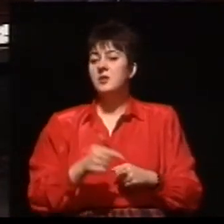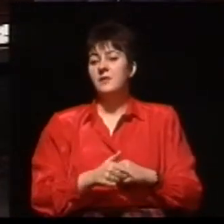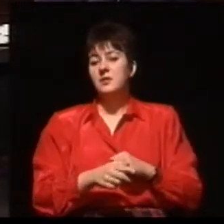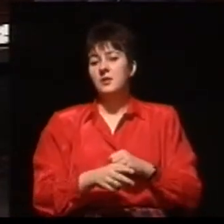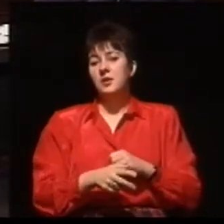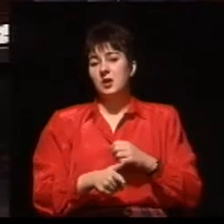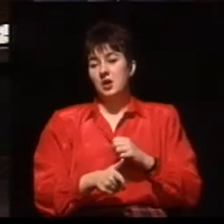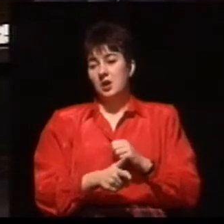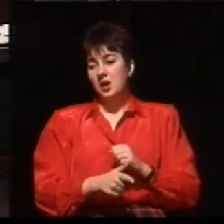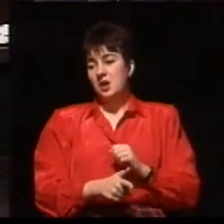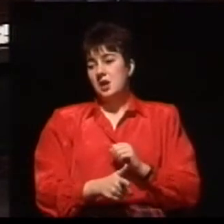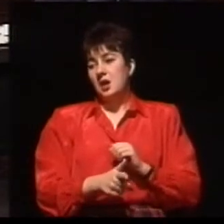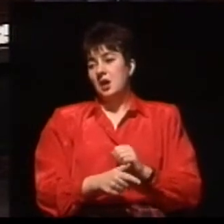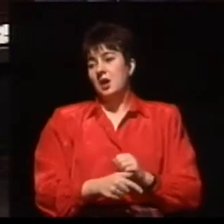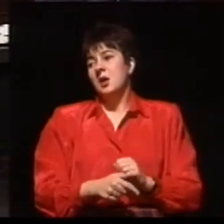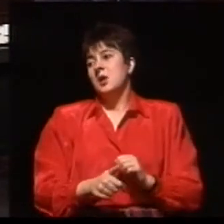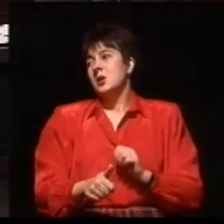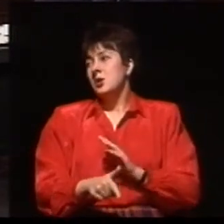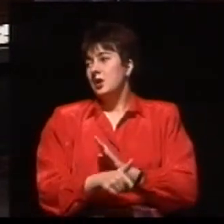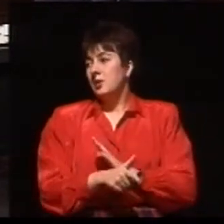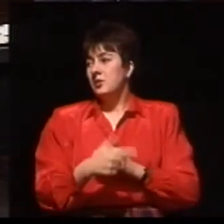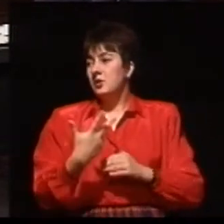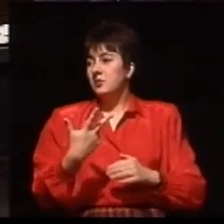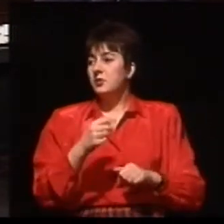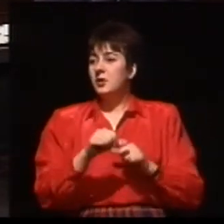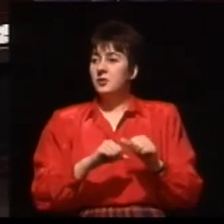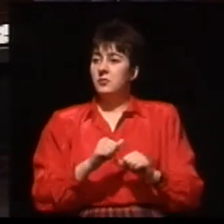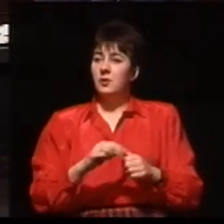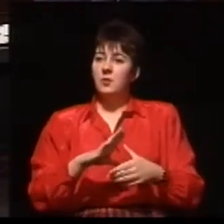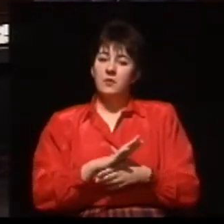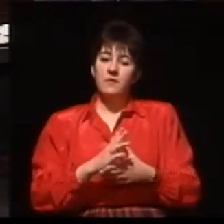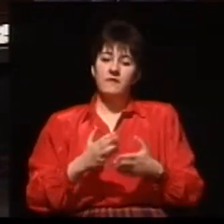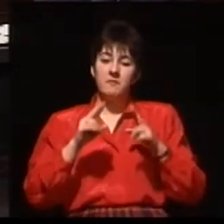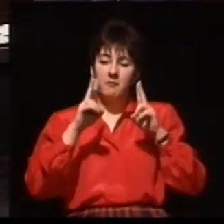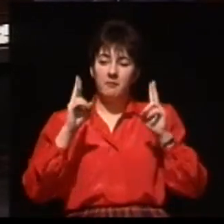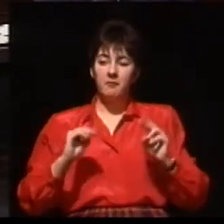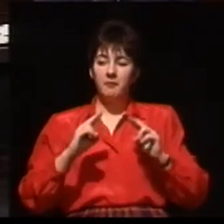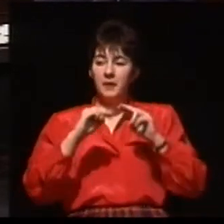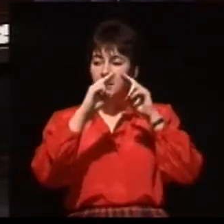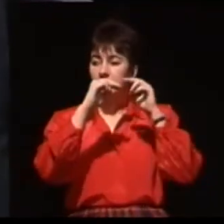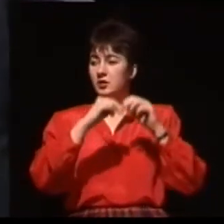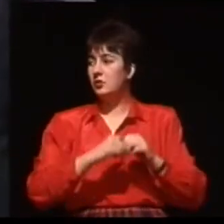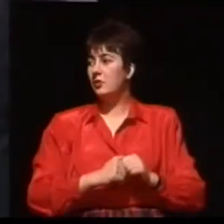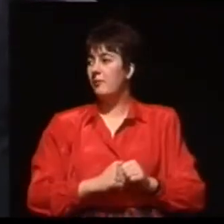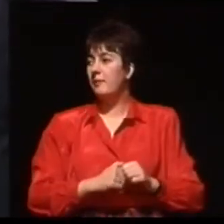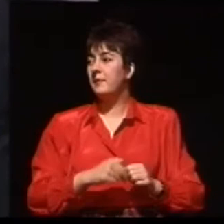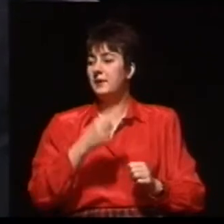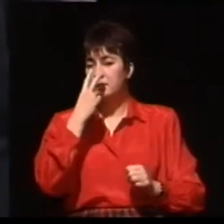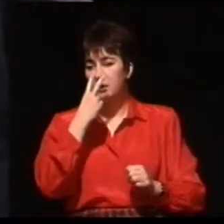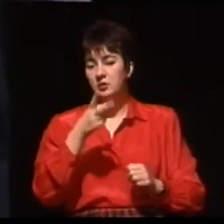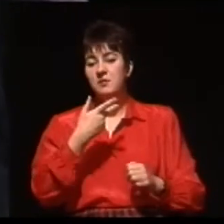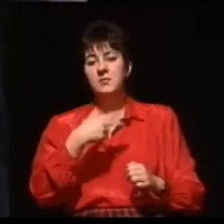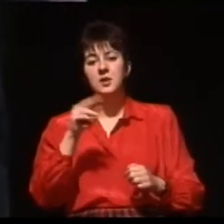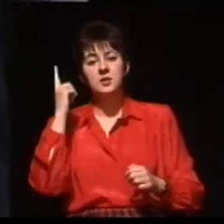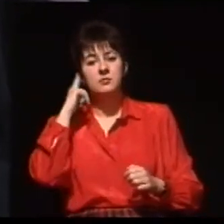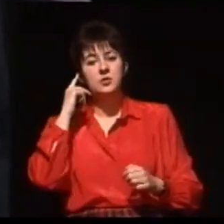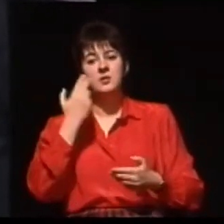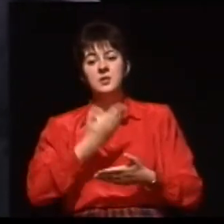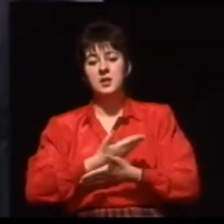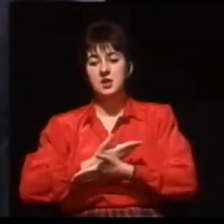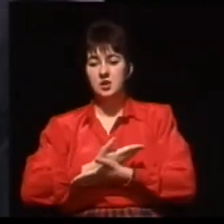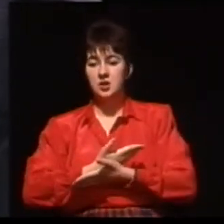jako pierwszy w Europie rozpoczął ten program. Zobaczyłem niesłyszące dzieci, które po operacji i rehabilitacji